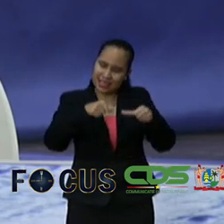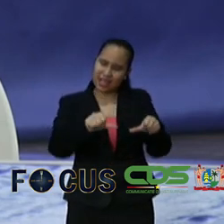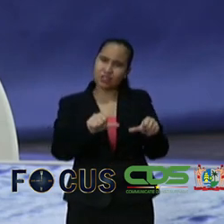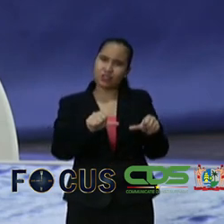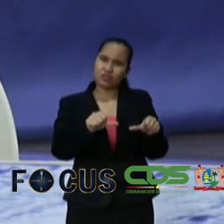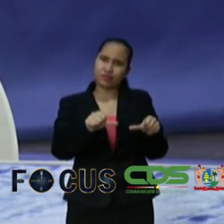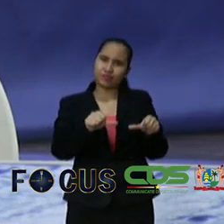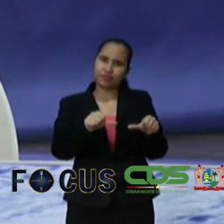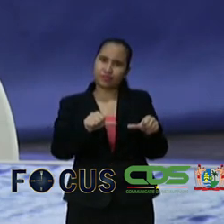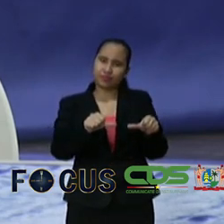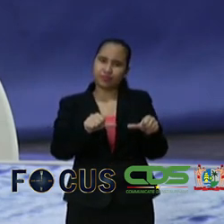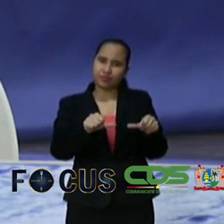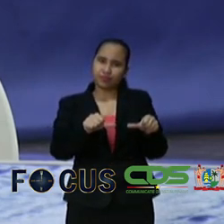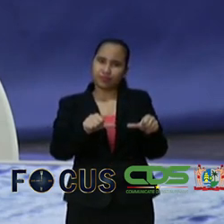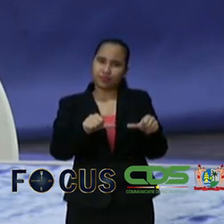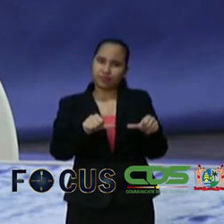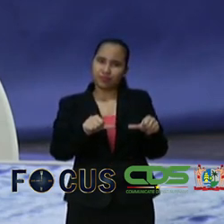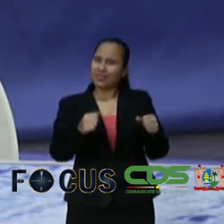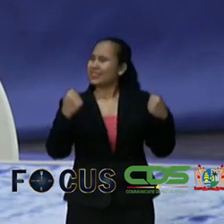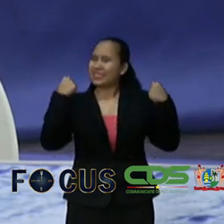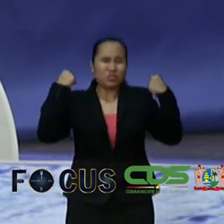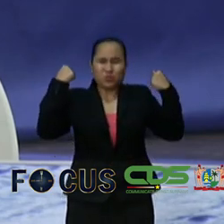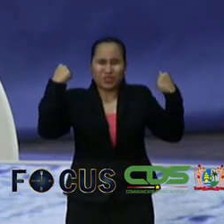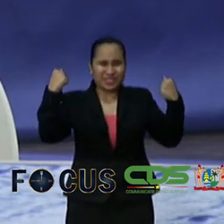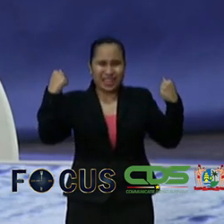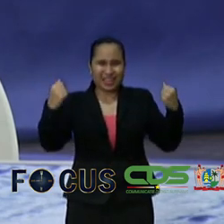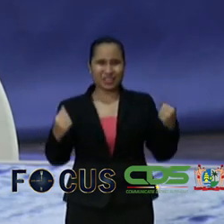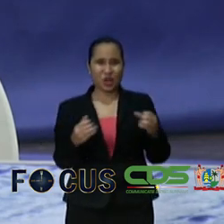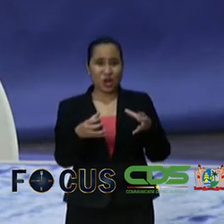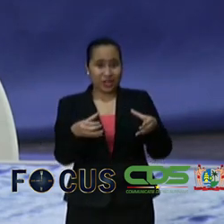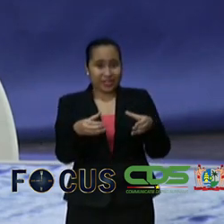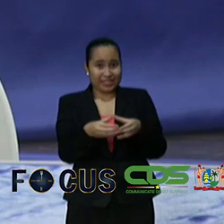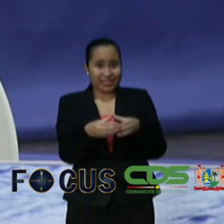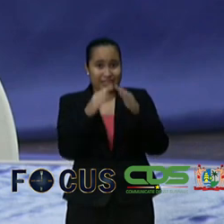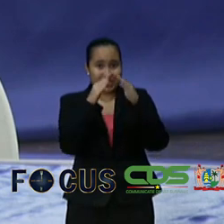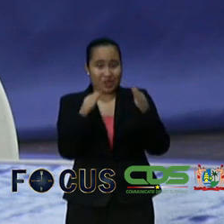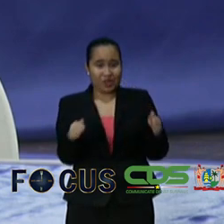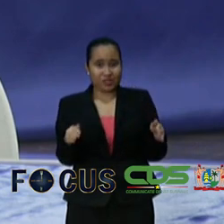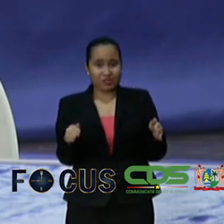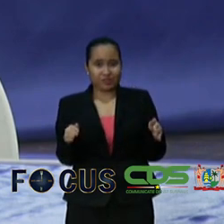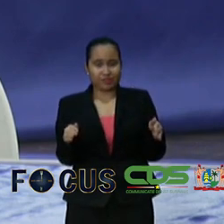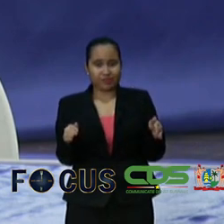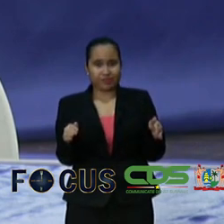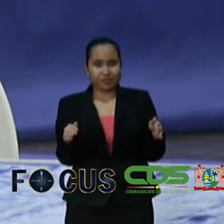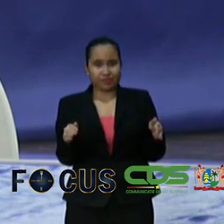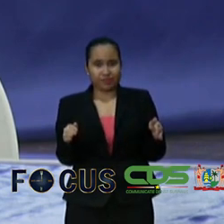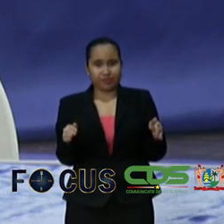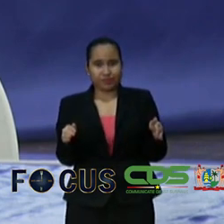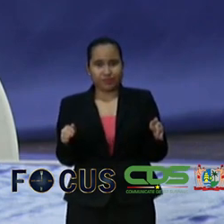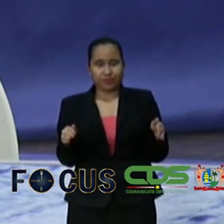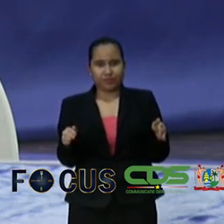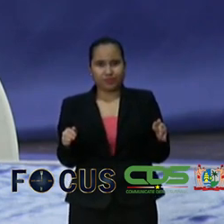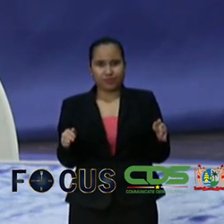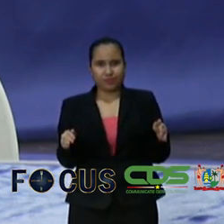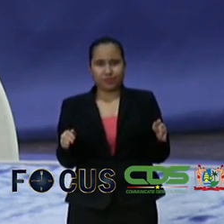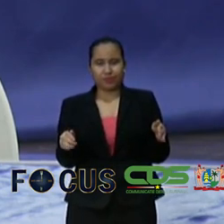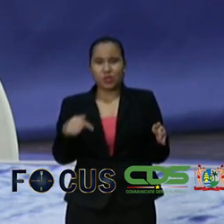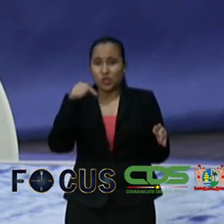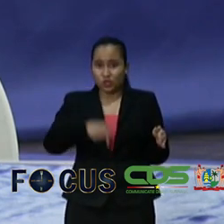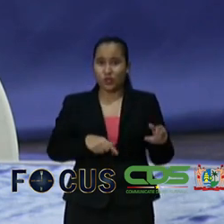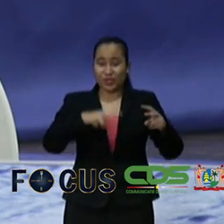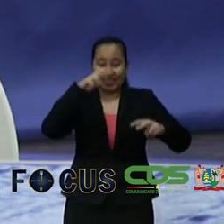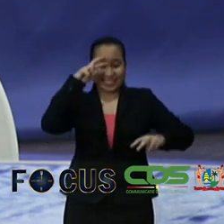op dat van zwakke huishoudens volgens een van de vragen waarbij as we speak er een screening